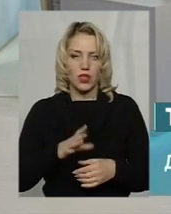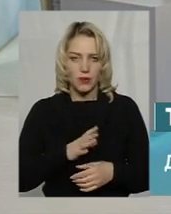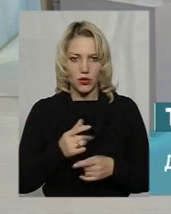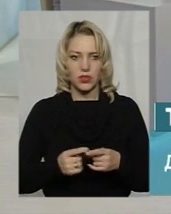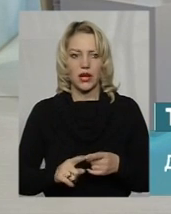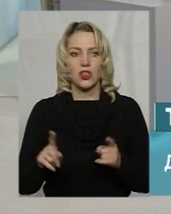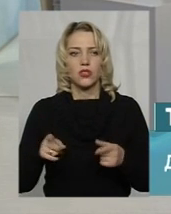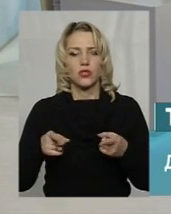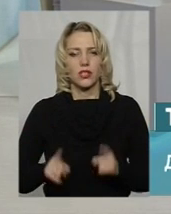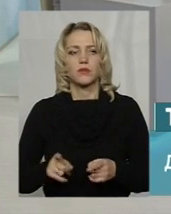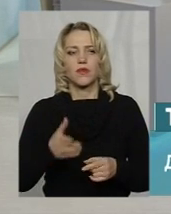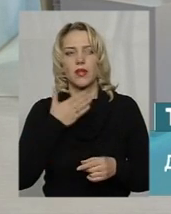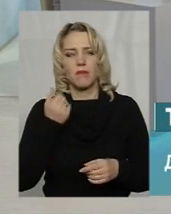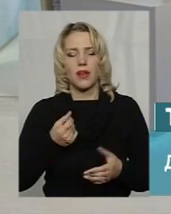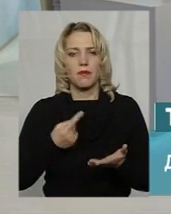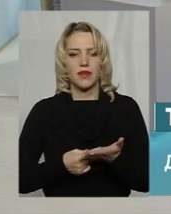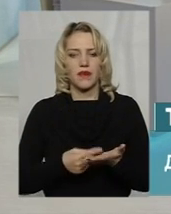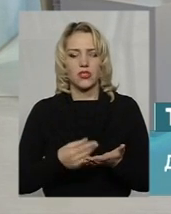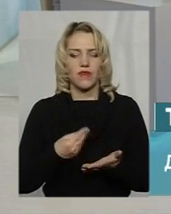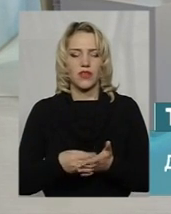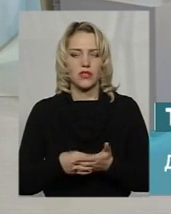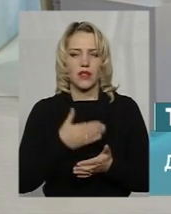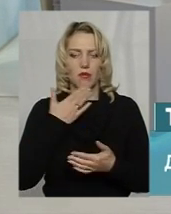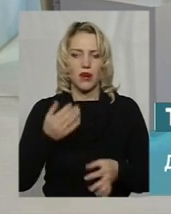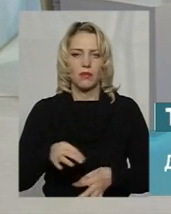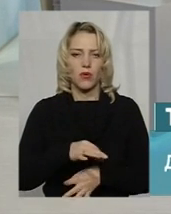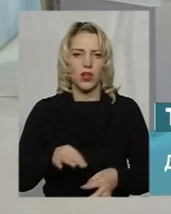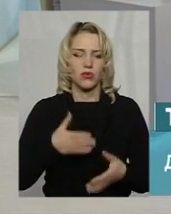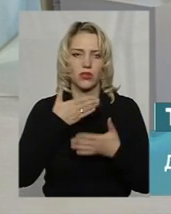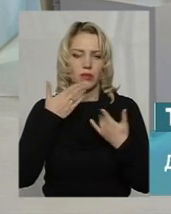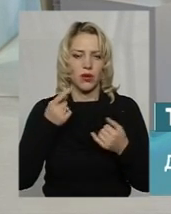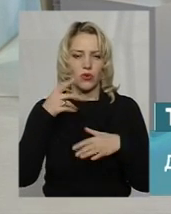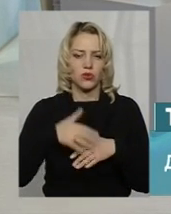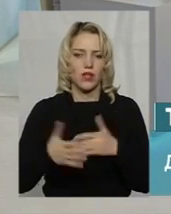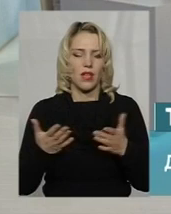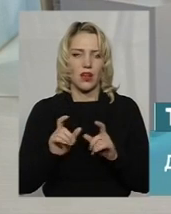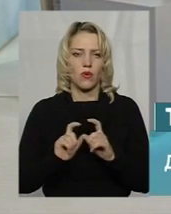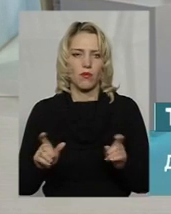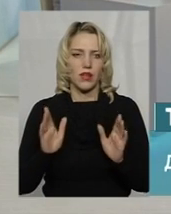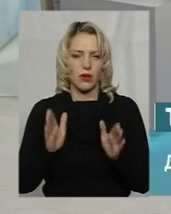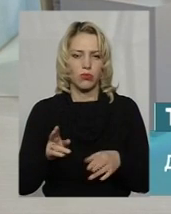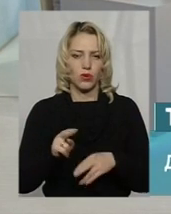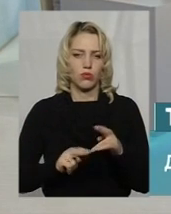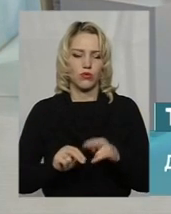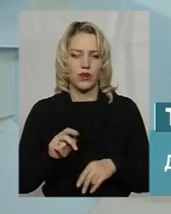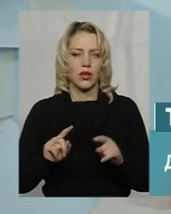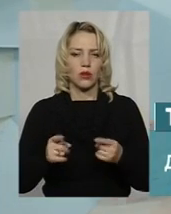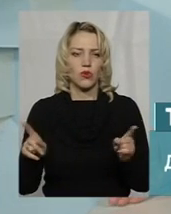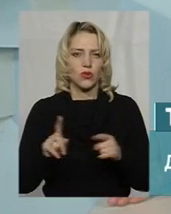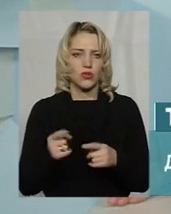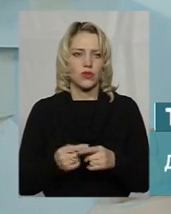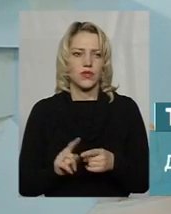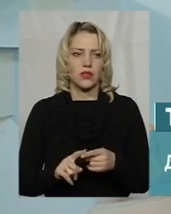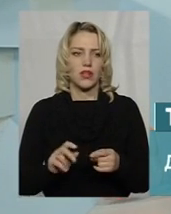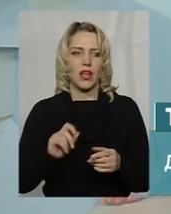однозначно підтвердженого фінансування, немає проєкту, немає розуміння, яка кампанія буде будувати, тому що в техніко